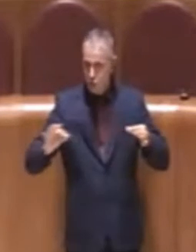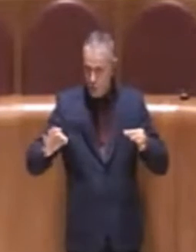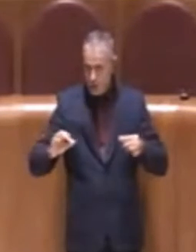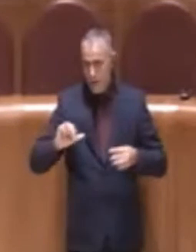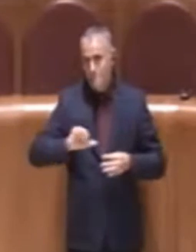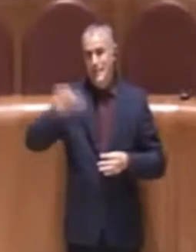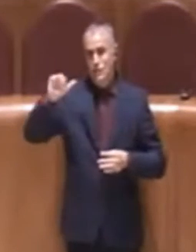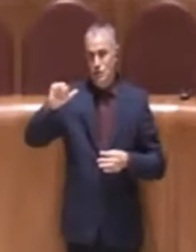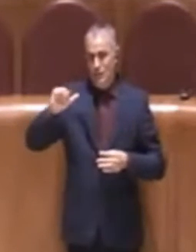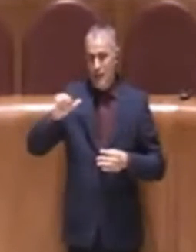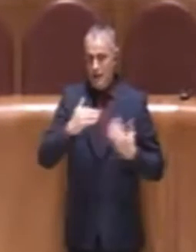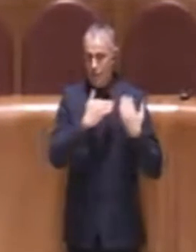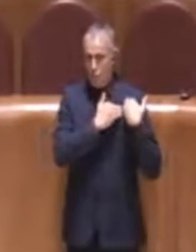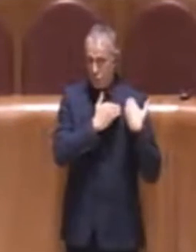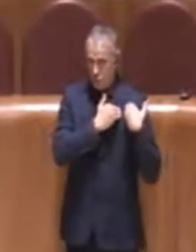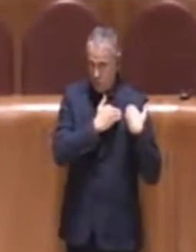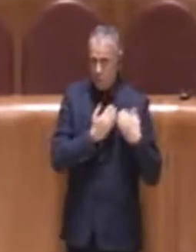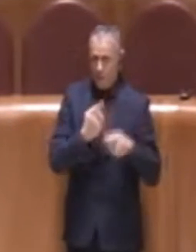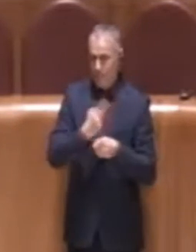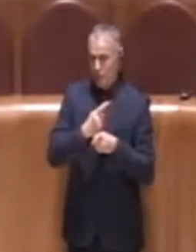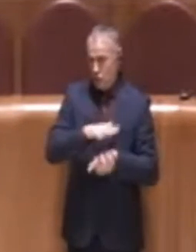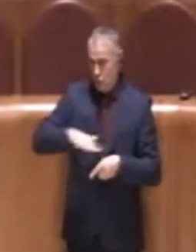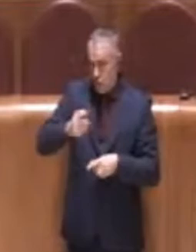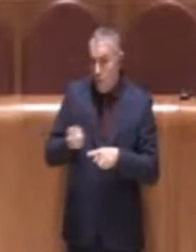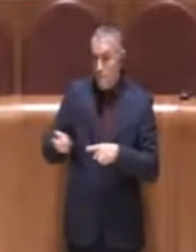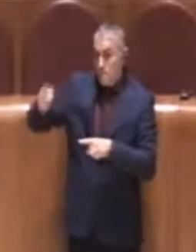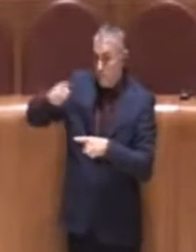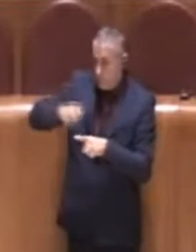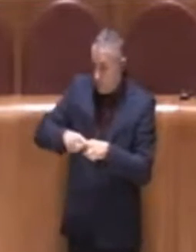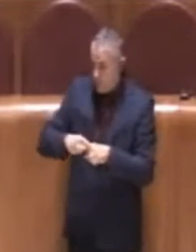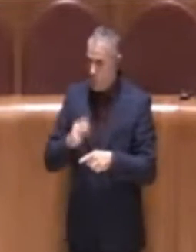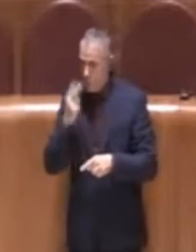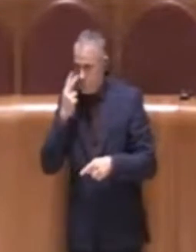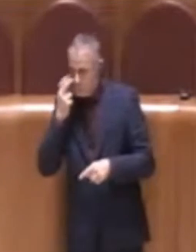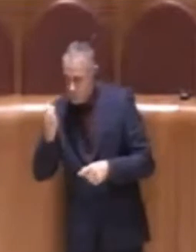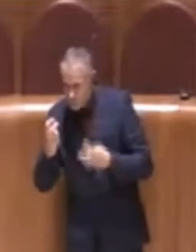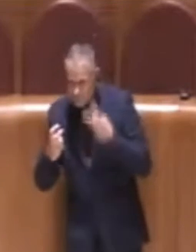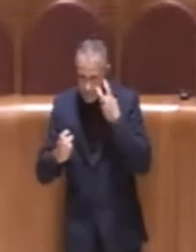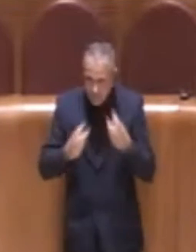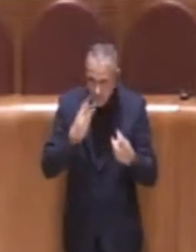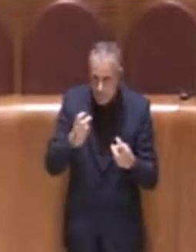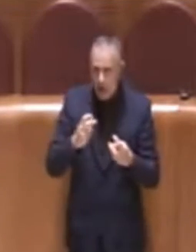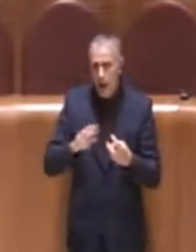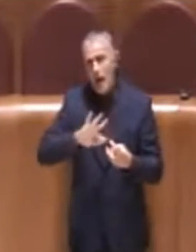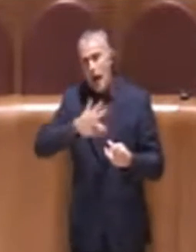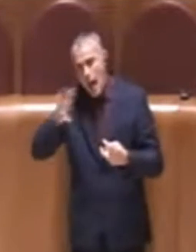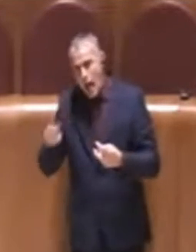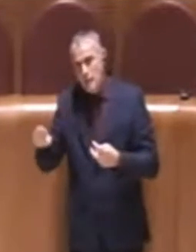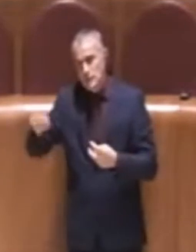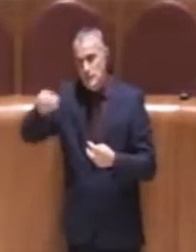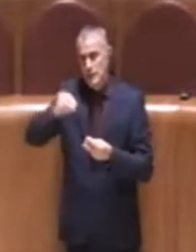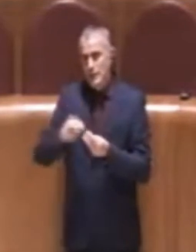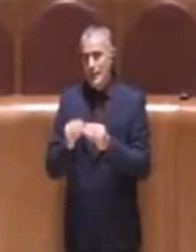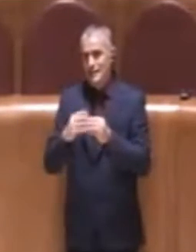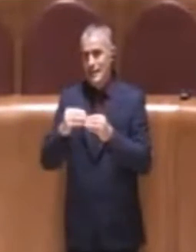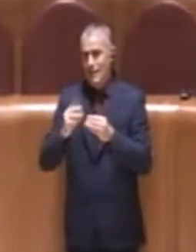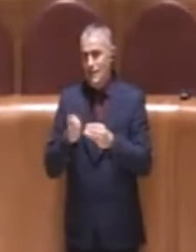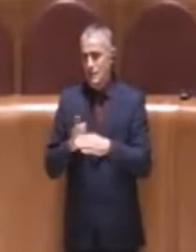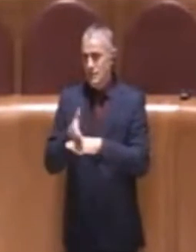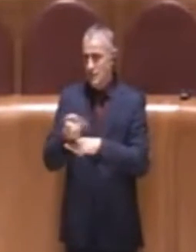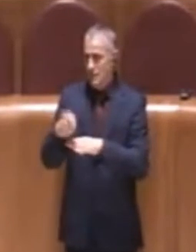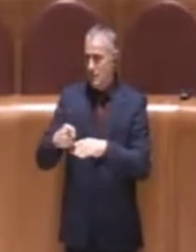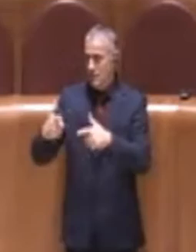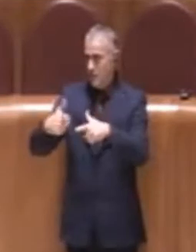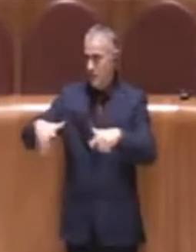relativo fabbisogno, ed ancora, ad individuare gli ulteriori interventi di riqualificazione urbana nel